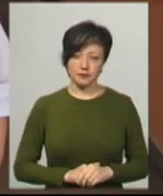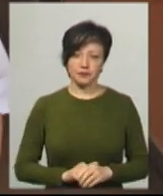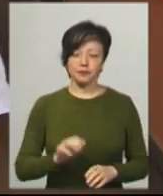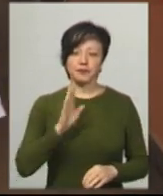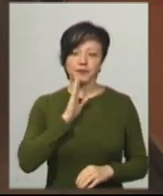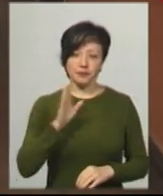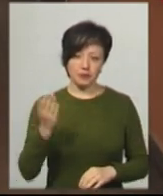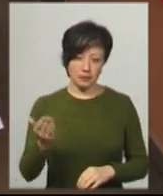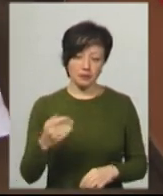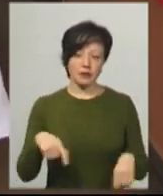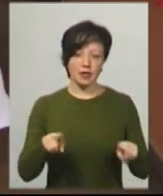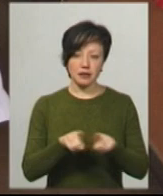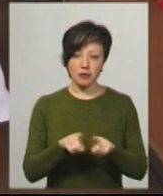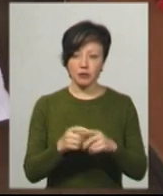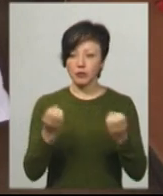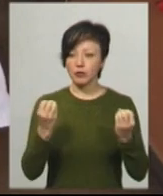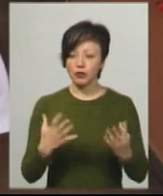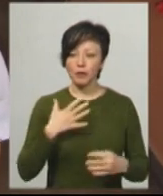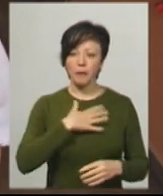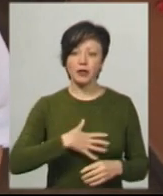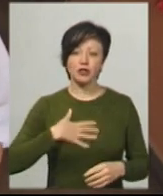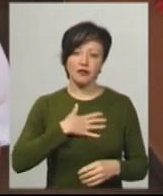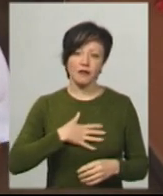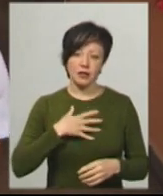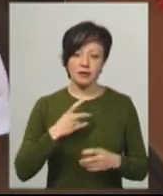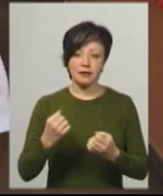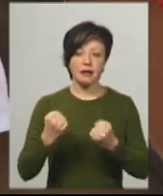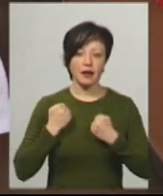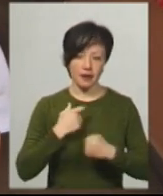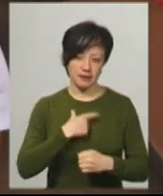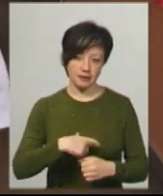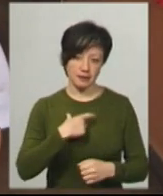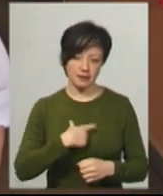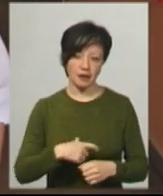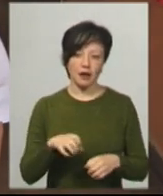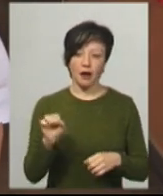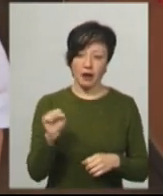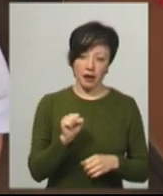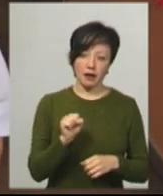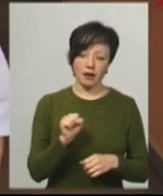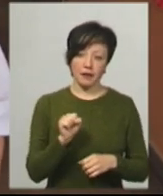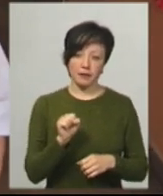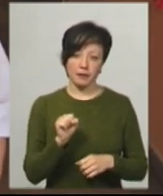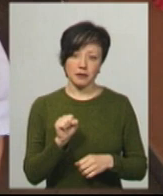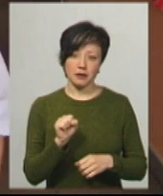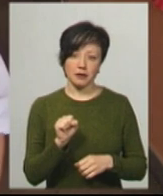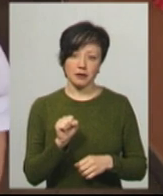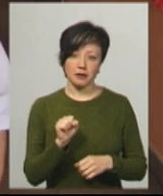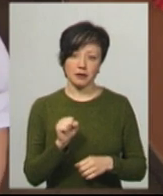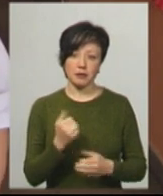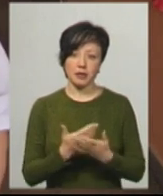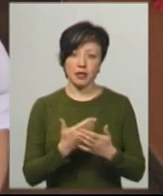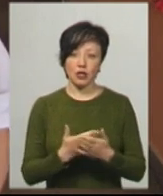дівчата так само налаштовані, просто переживають за захист. А скажуть, жити в